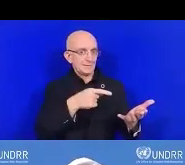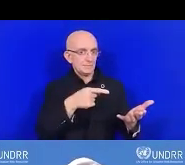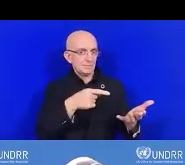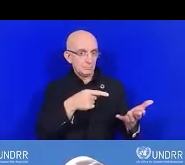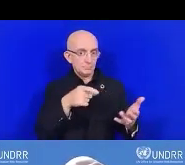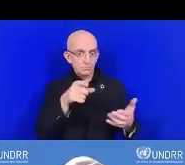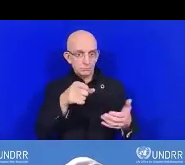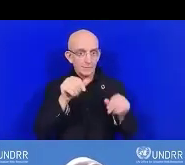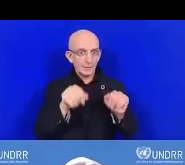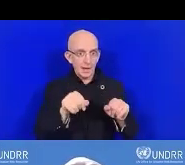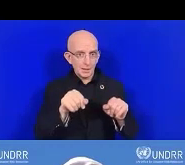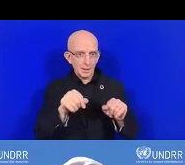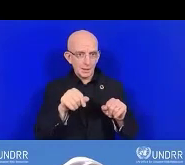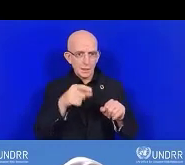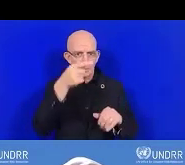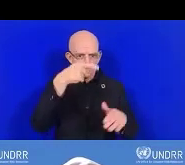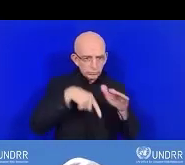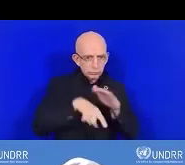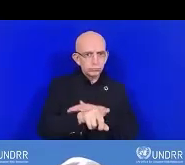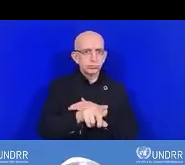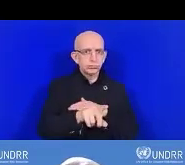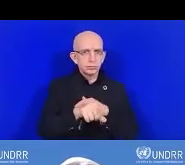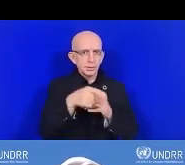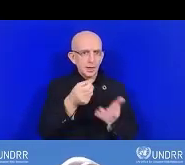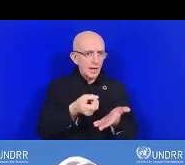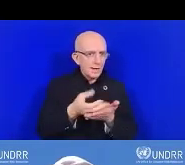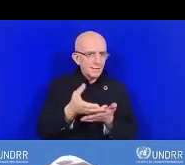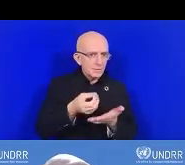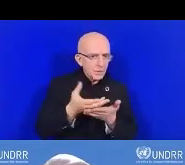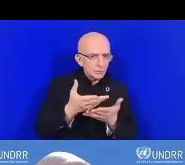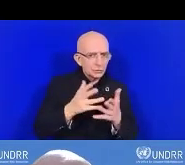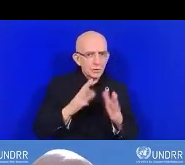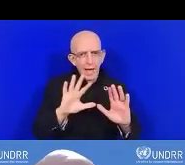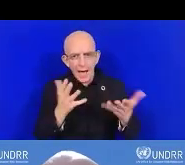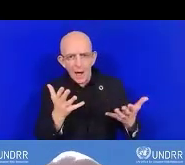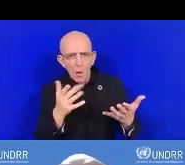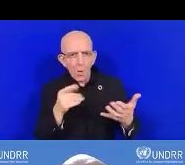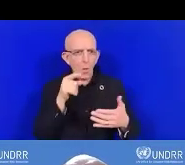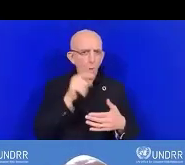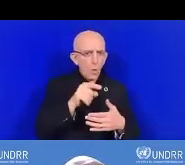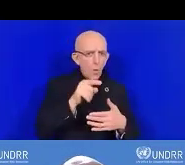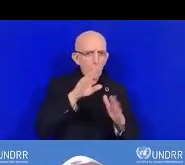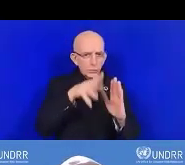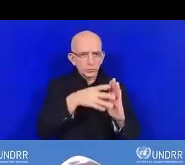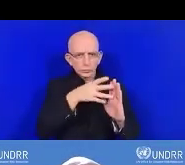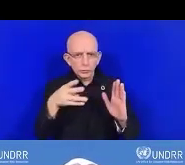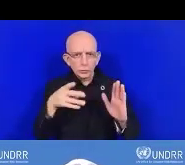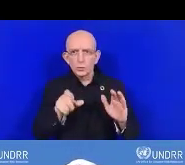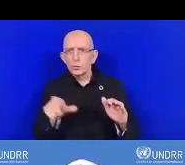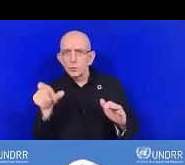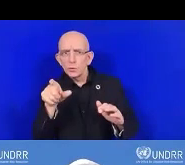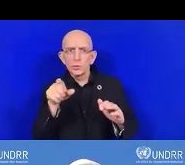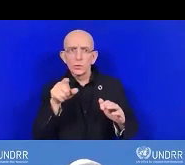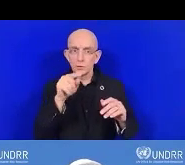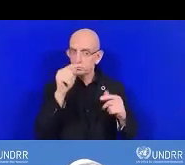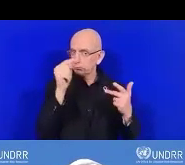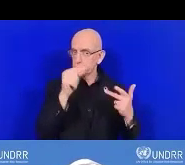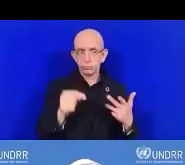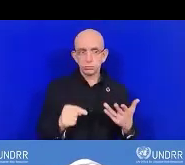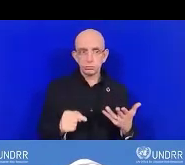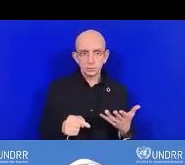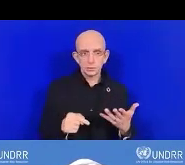explique comment utiliser l'outil, quel est le contexte, quelles sont les personnes ou les organisations